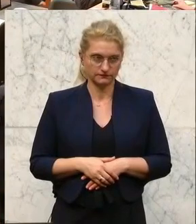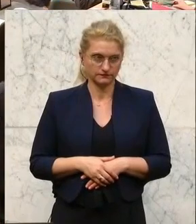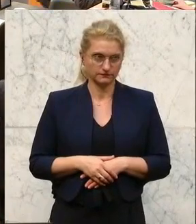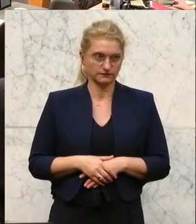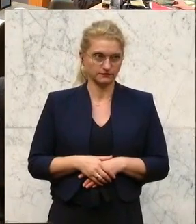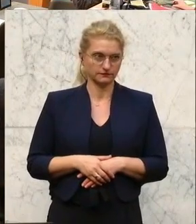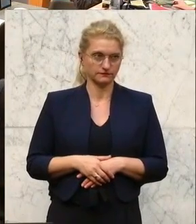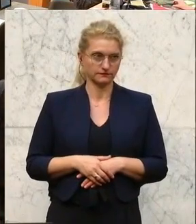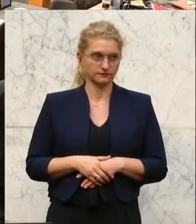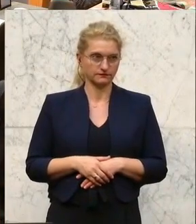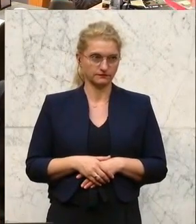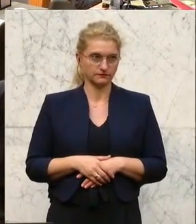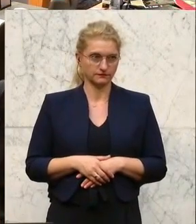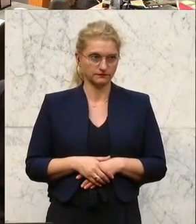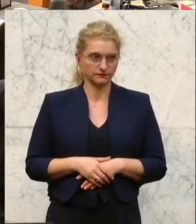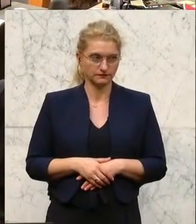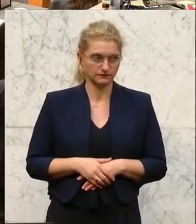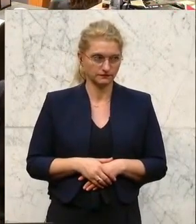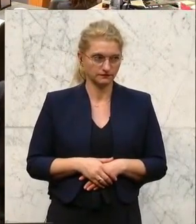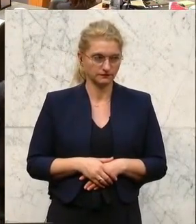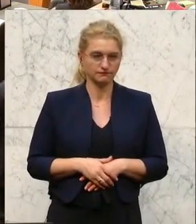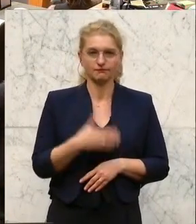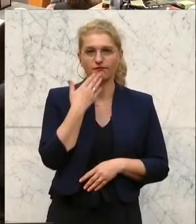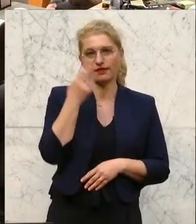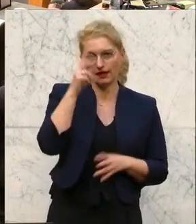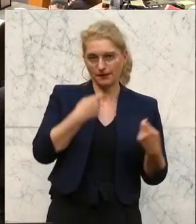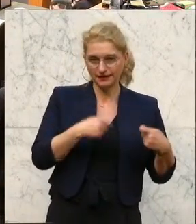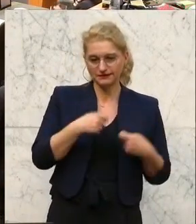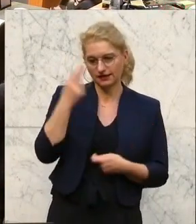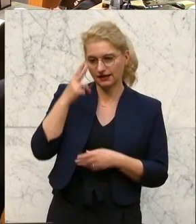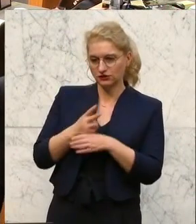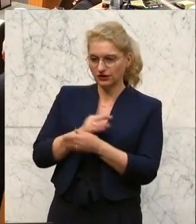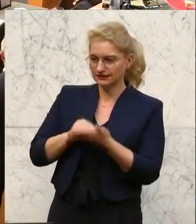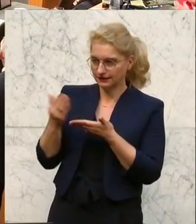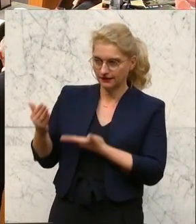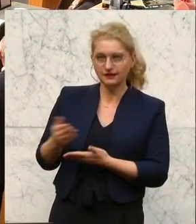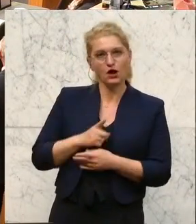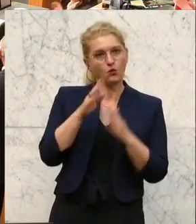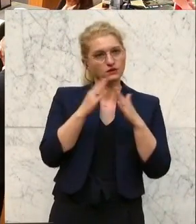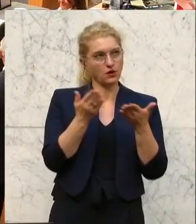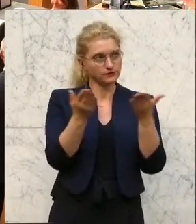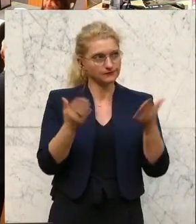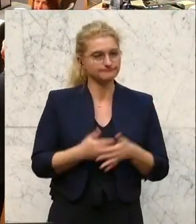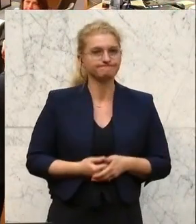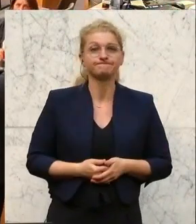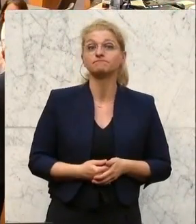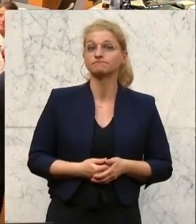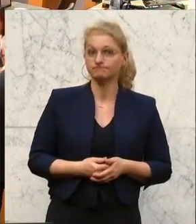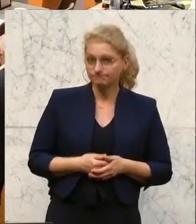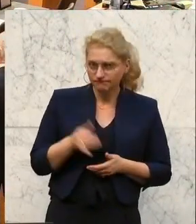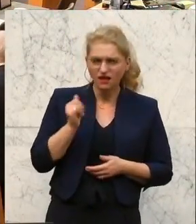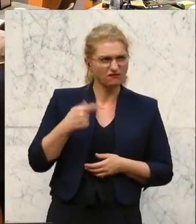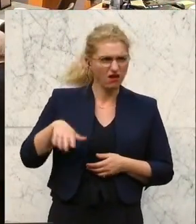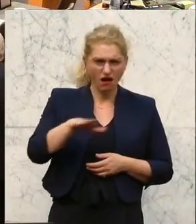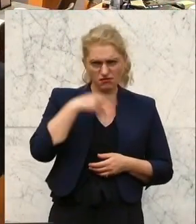Karin Doppelbauer, Budgetsprecherin der NEOS. Danke Herr Präsident, Herr Staatssekretär, hohes Haus. Ja, wir kennen alle Licht ins